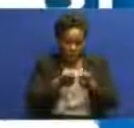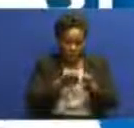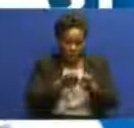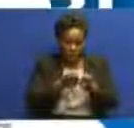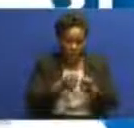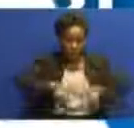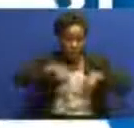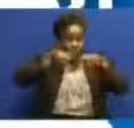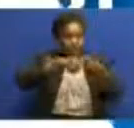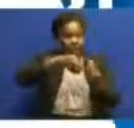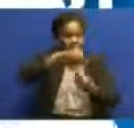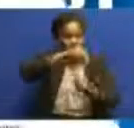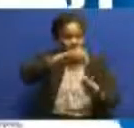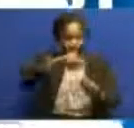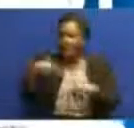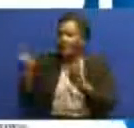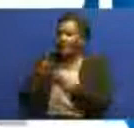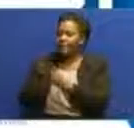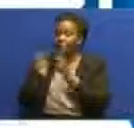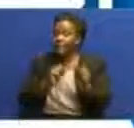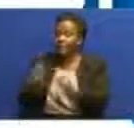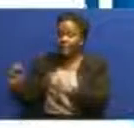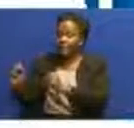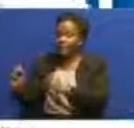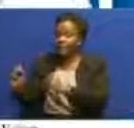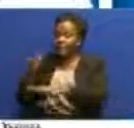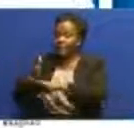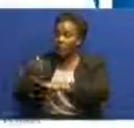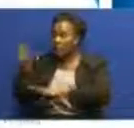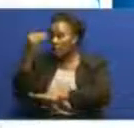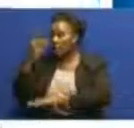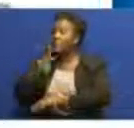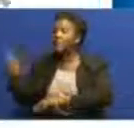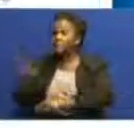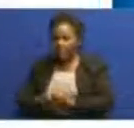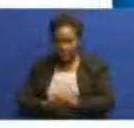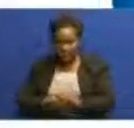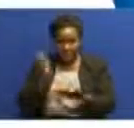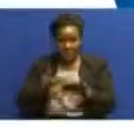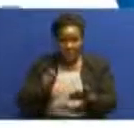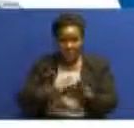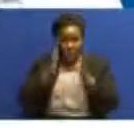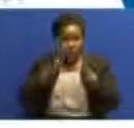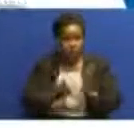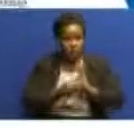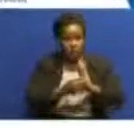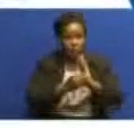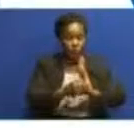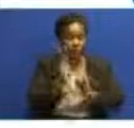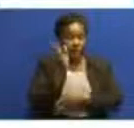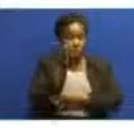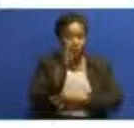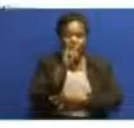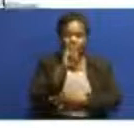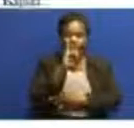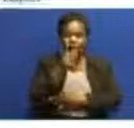pamoja na mtendaji mkuu wa shirika la ilimu kibaha. Tarifa ilotolewa na katibu mkuu kiongozi balozi John Kijazi imesema